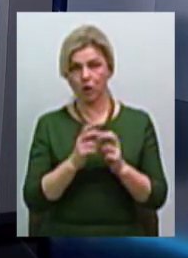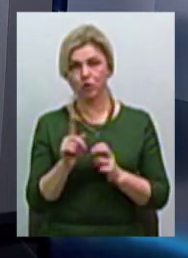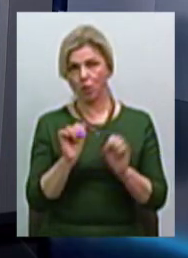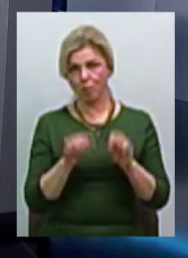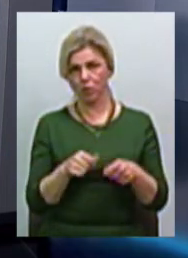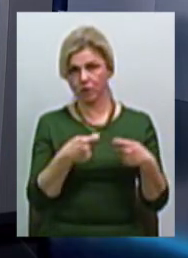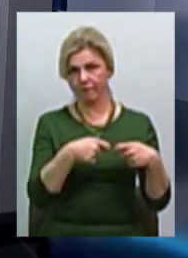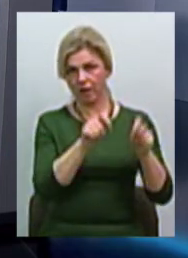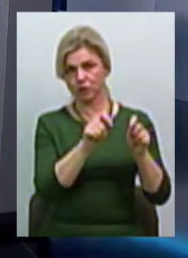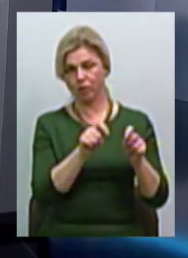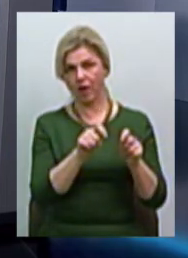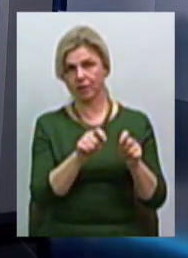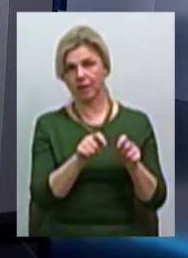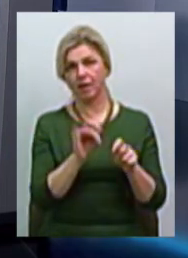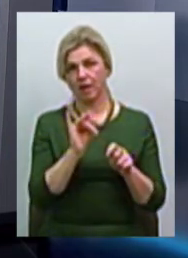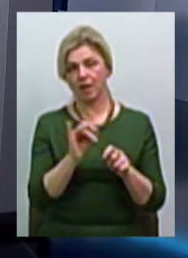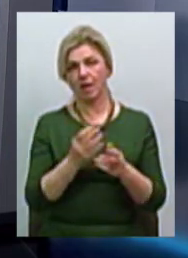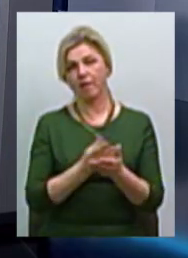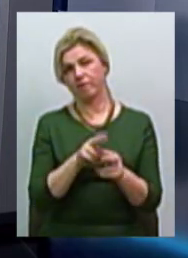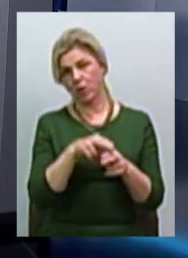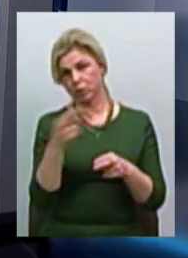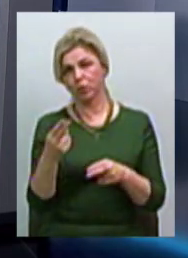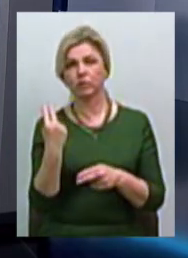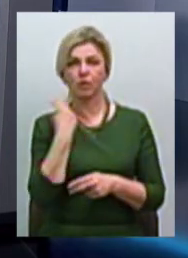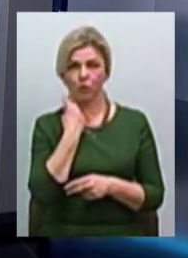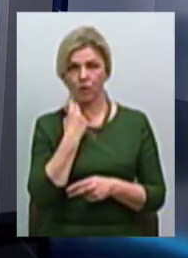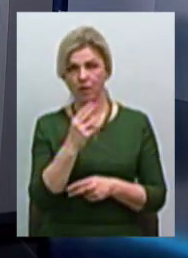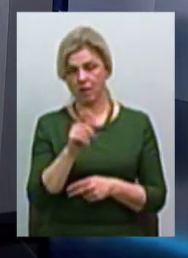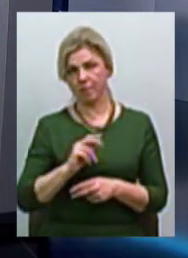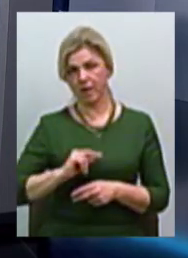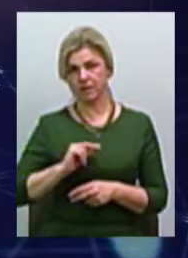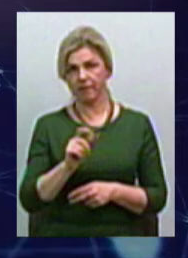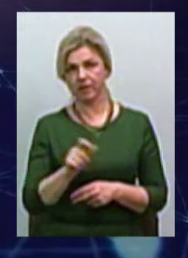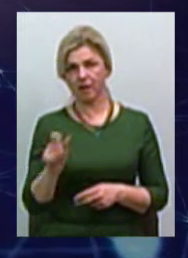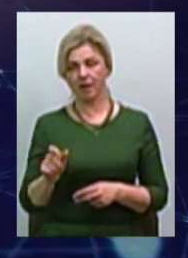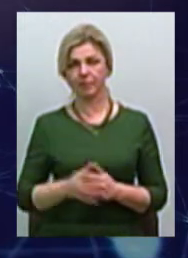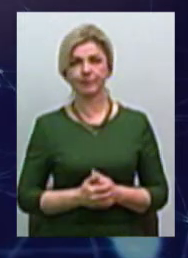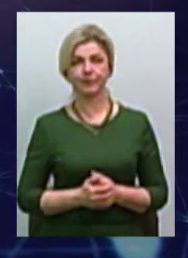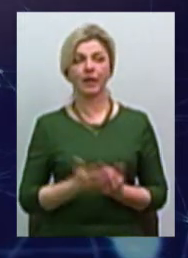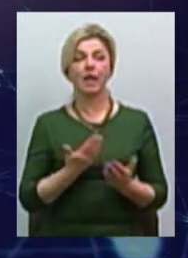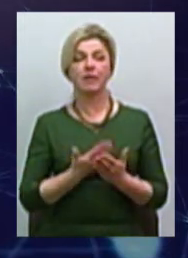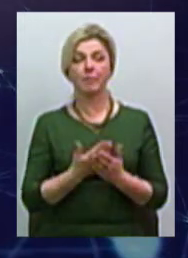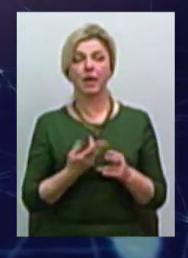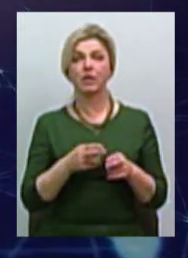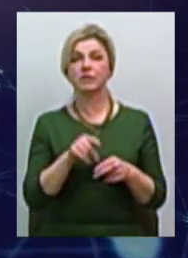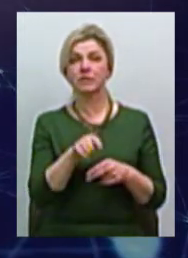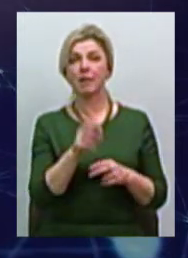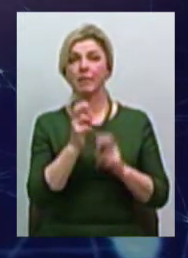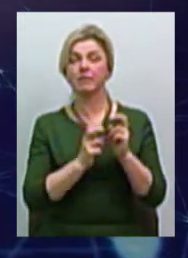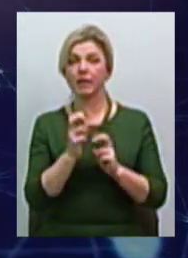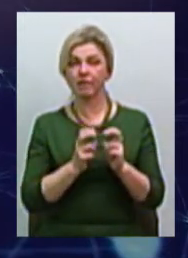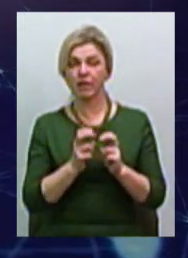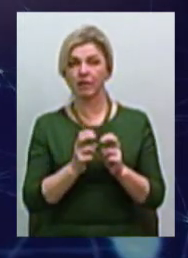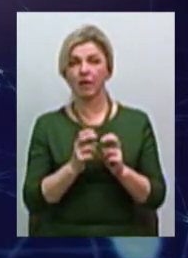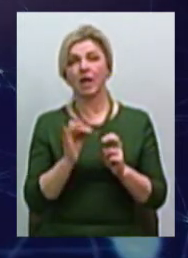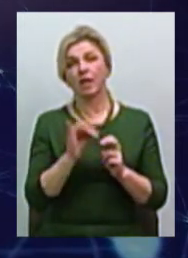реалізувати і розплатитися із працівниками і колишнім працівниками. Ну, а, наприклад, на цьому підприємстві, ну, і, в